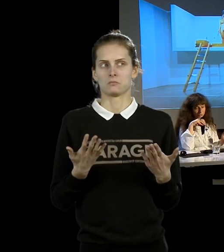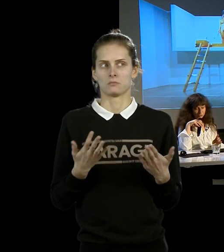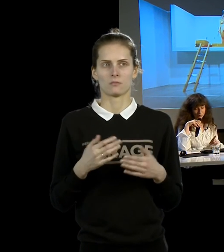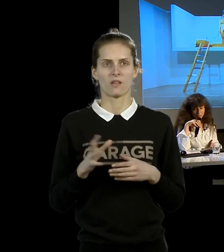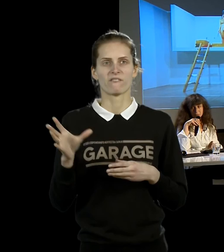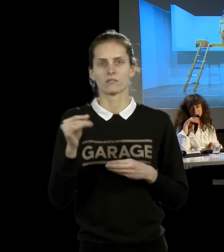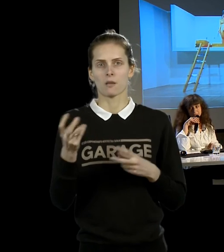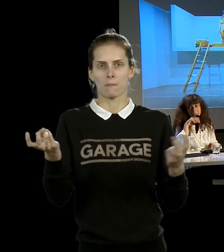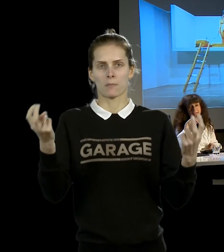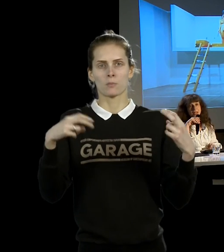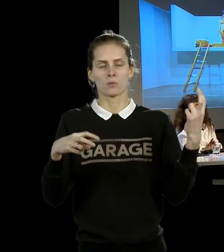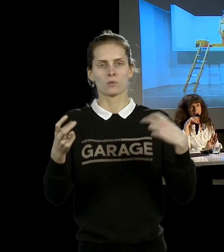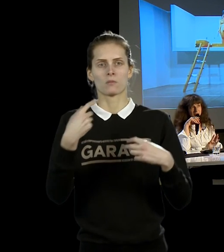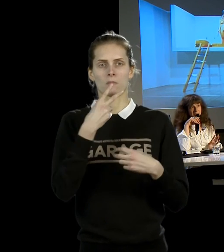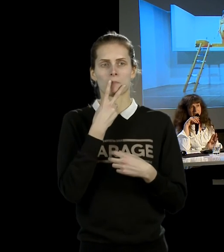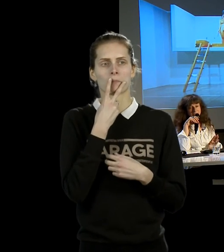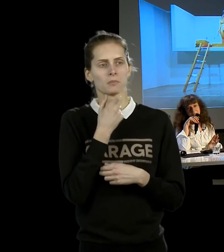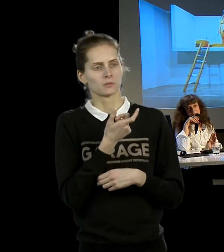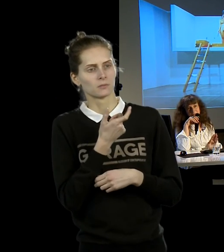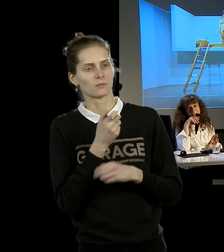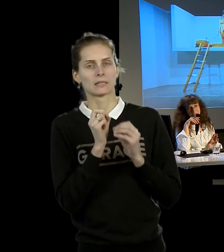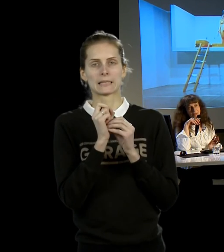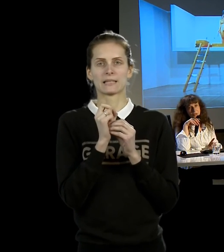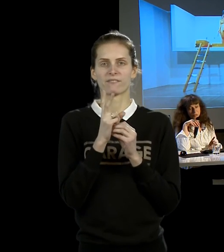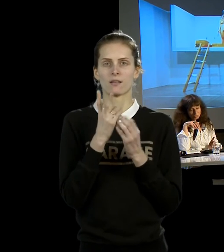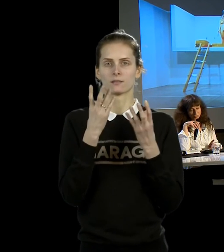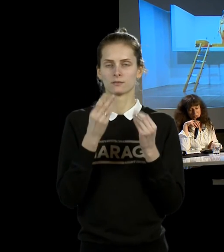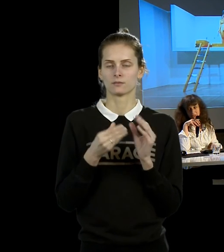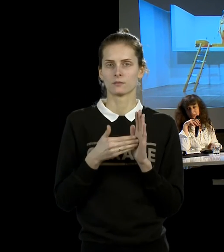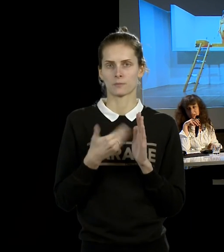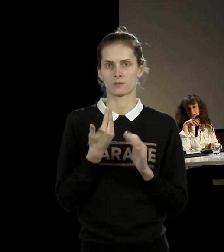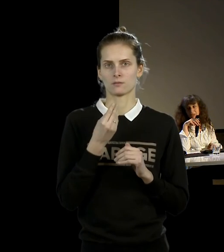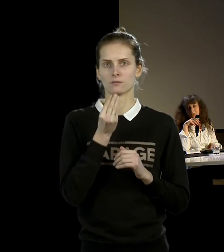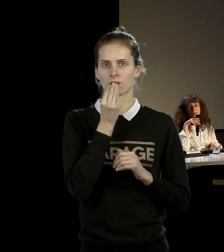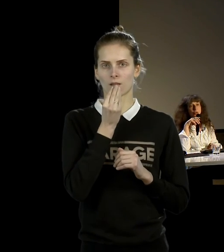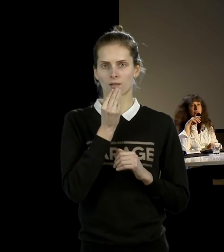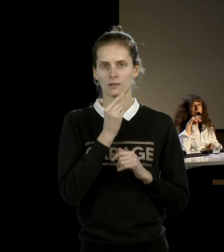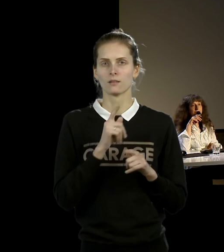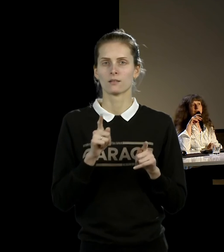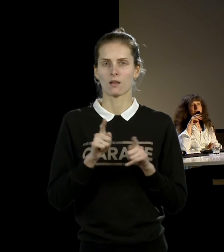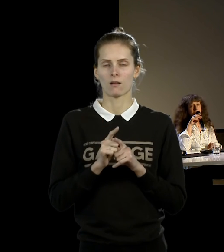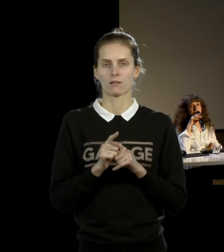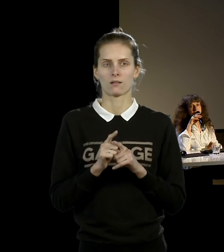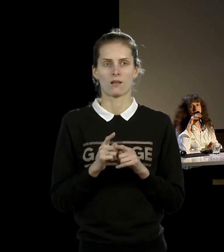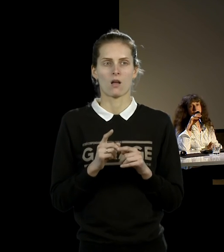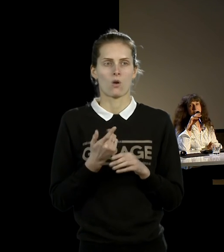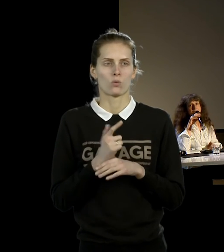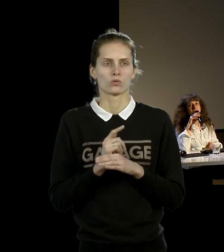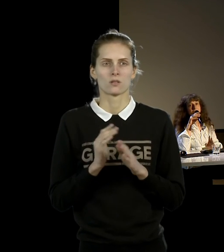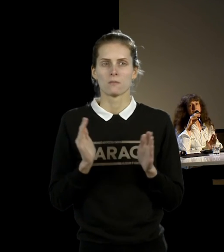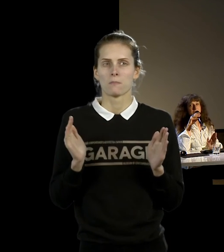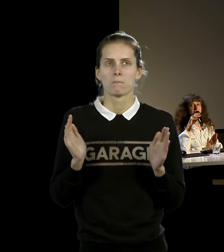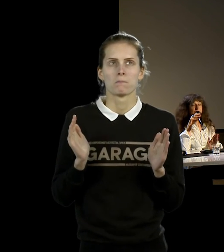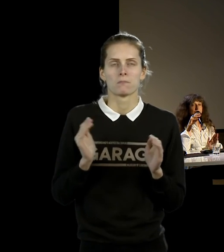публика приходит посмотреть. 12 дней без еды – такая последняя акция очень минималистского героизма.